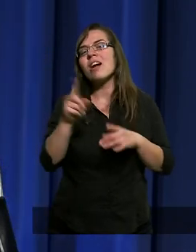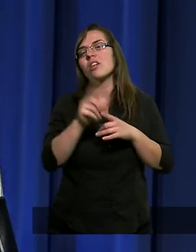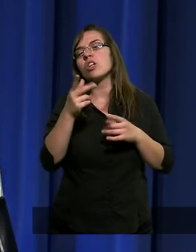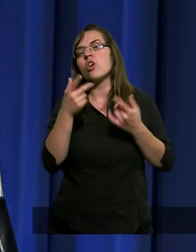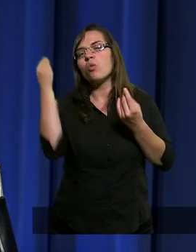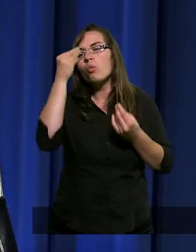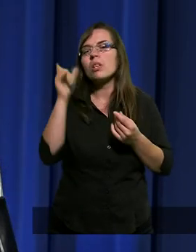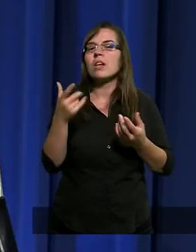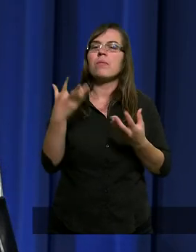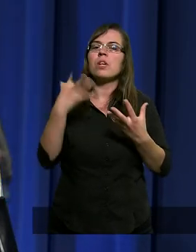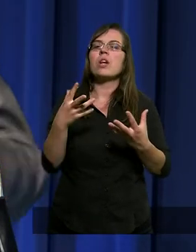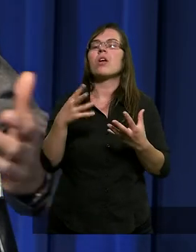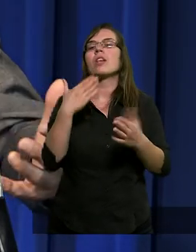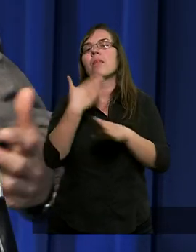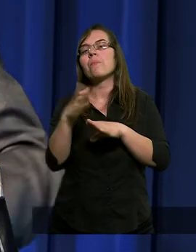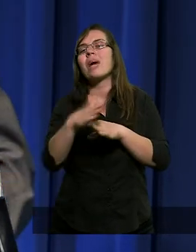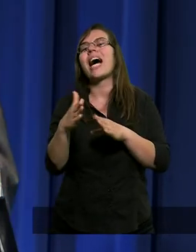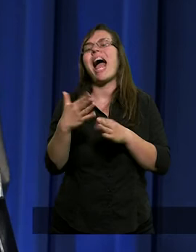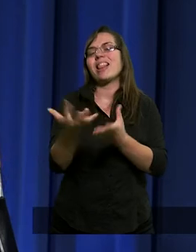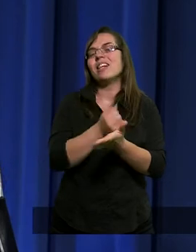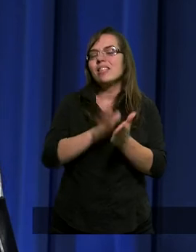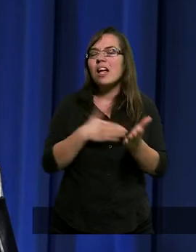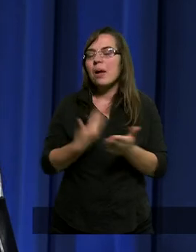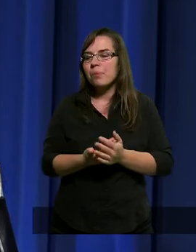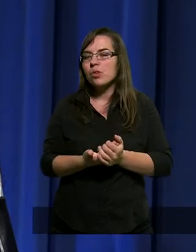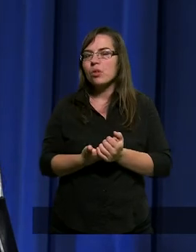uczynić? No, nabrać kredytów.